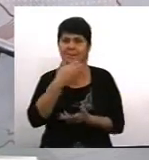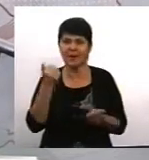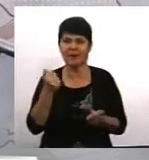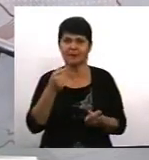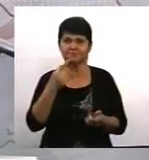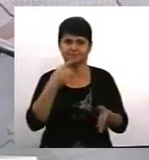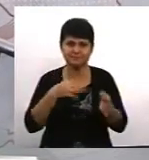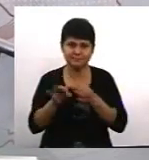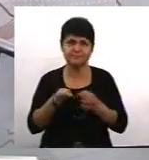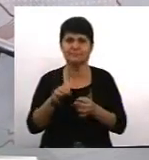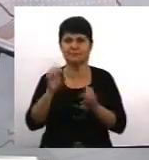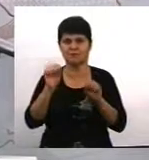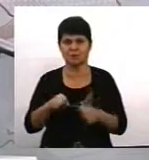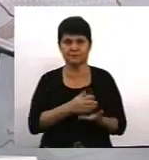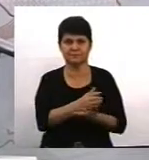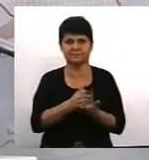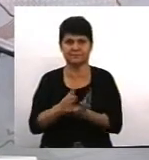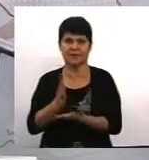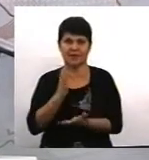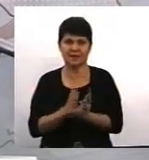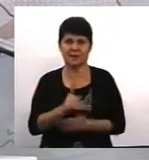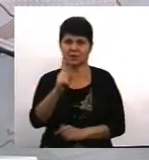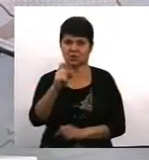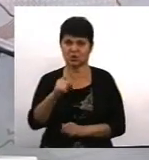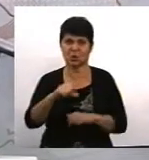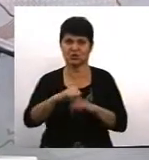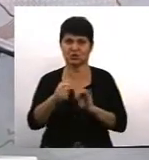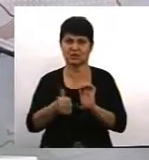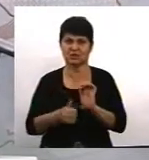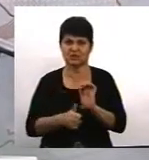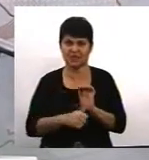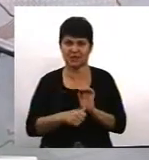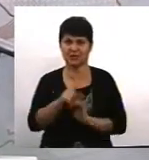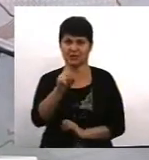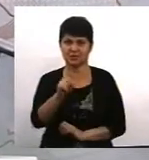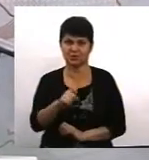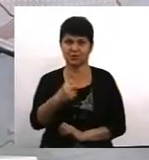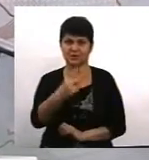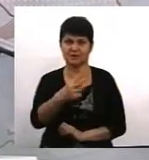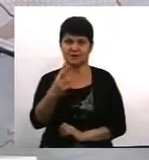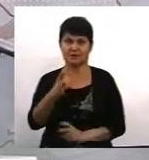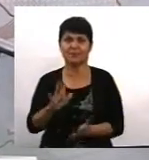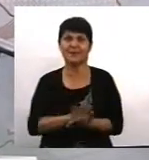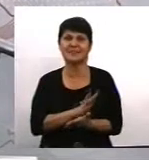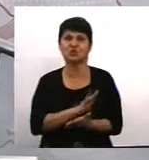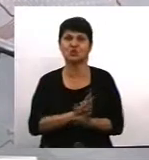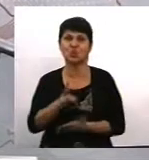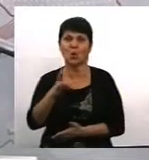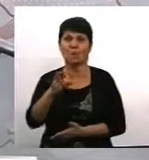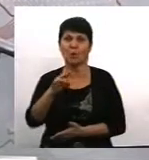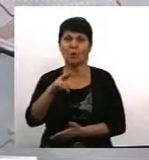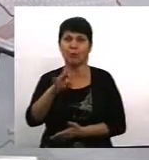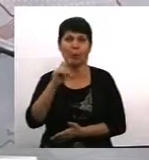телефон 116-123, це безкоштовний телефон по всій Україні, 116-123, наберіть його і вас проконсультують.